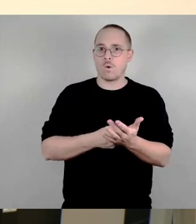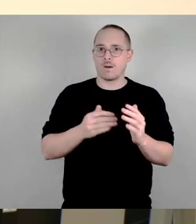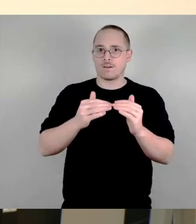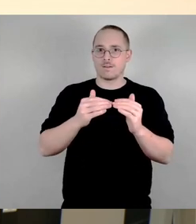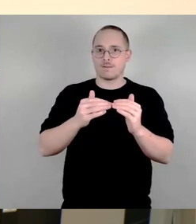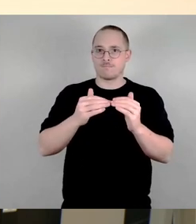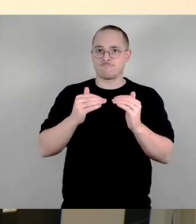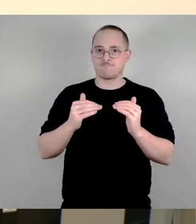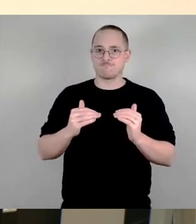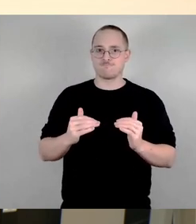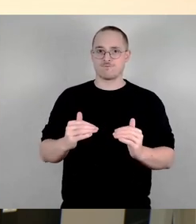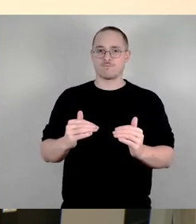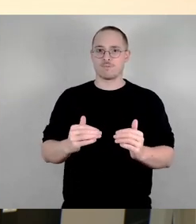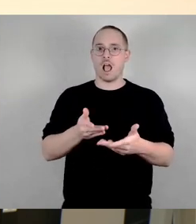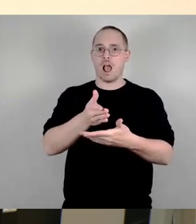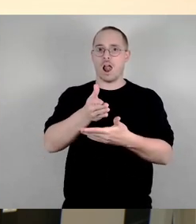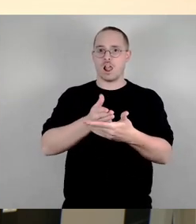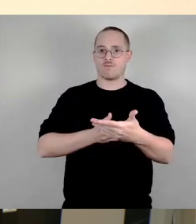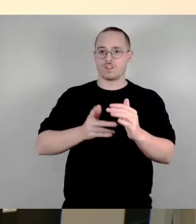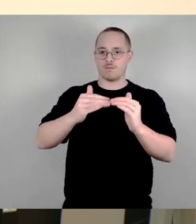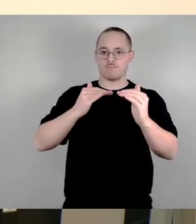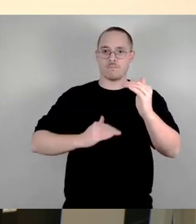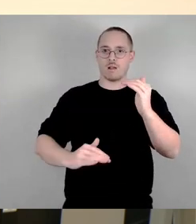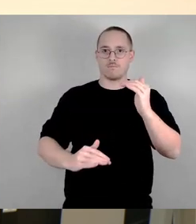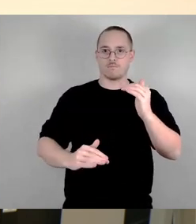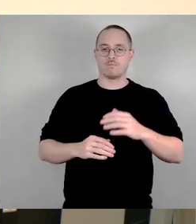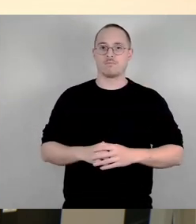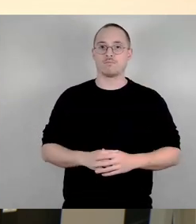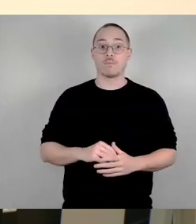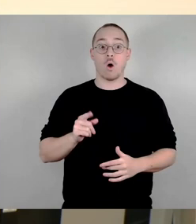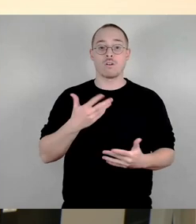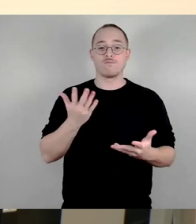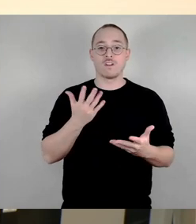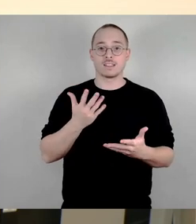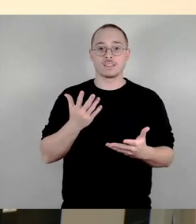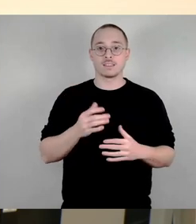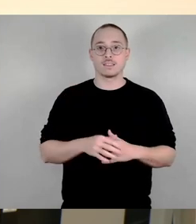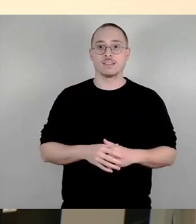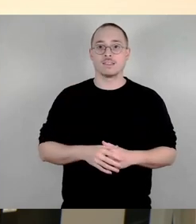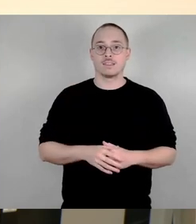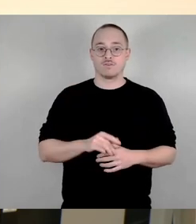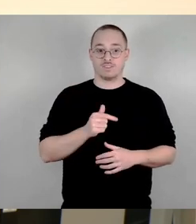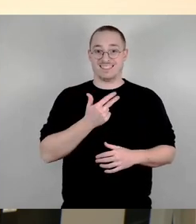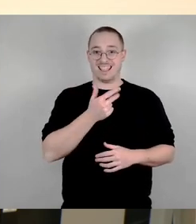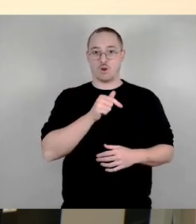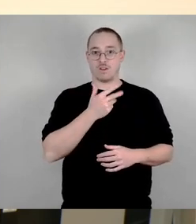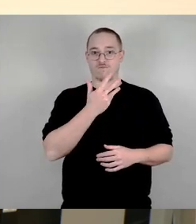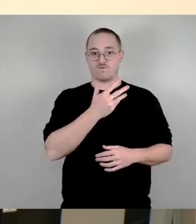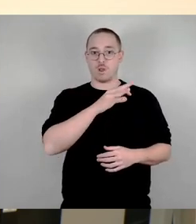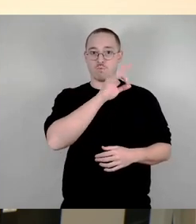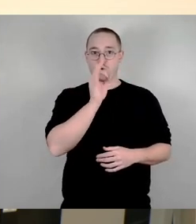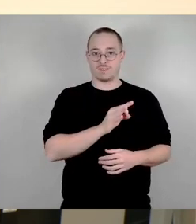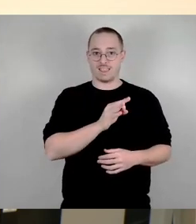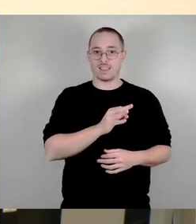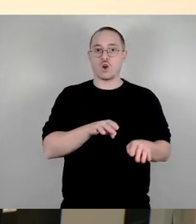erhöht, glaube ich, so ungefähr. Also auch da ist ein gewisser Dämpfer drin, weil die Besteuerung der Transaktion schon mal höher geworden ist, was auch im Prinzip nicht für